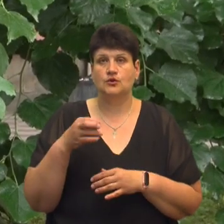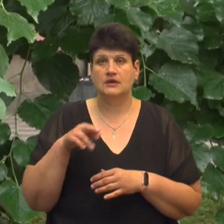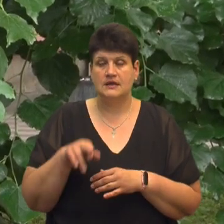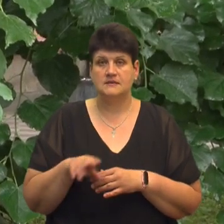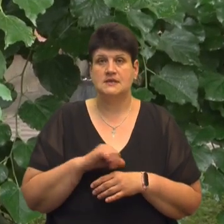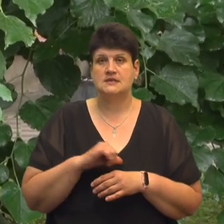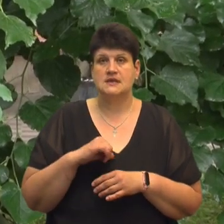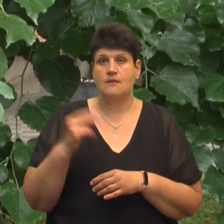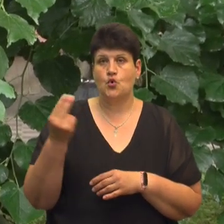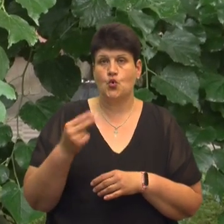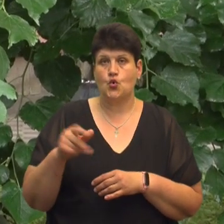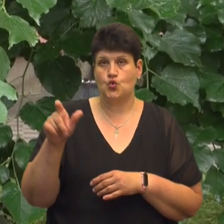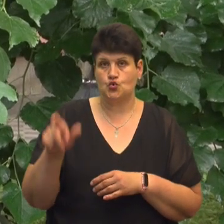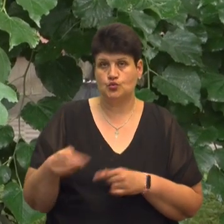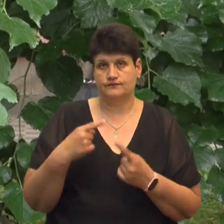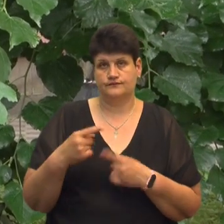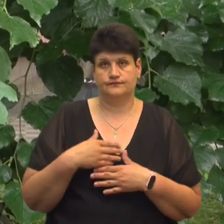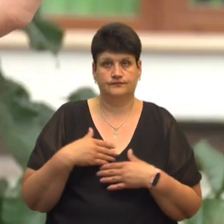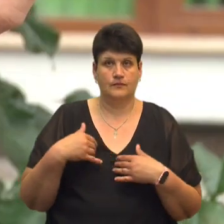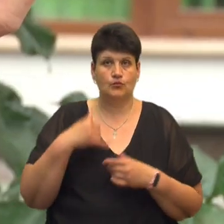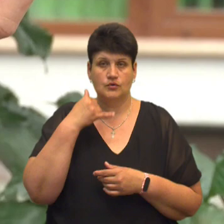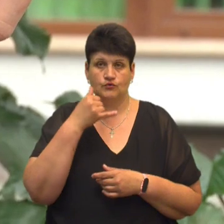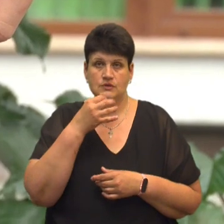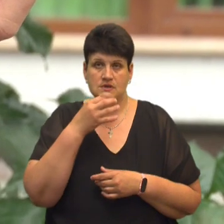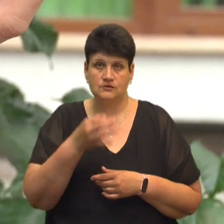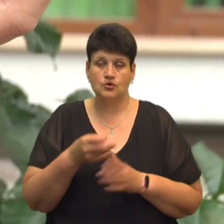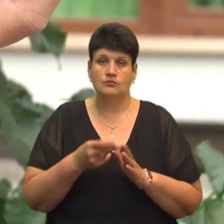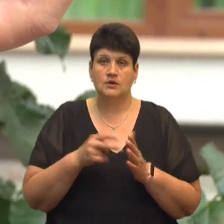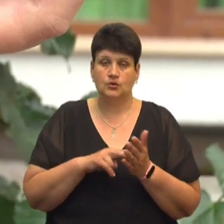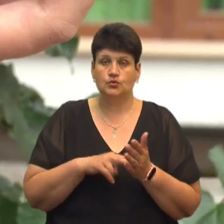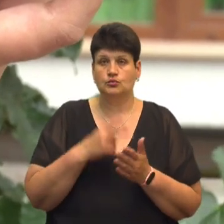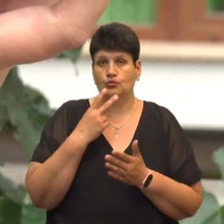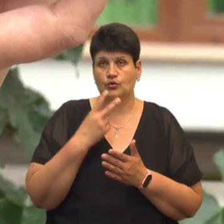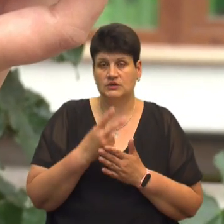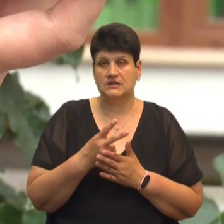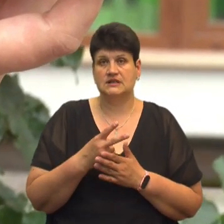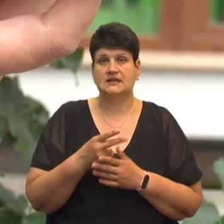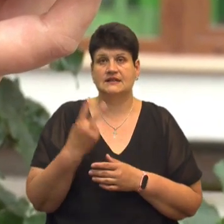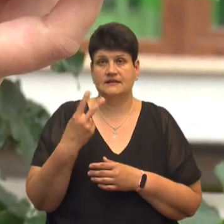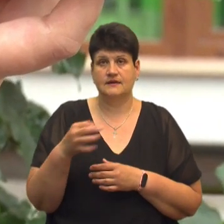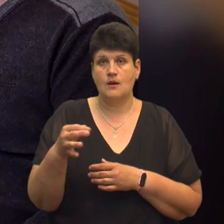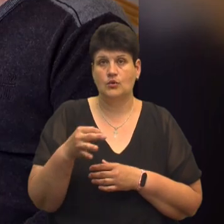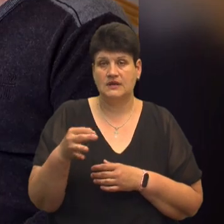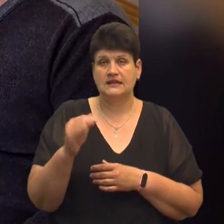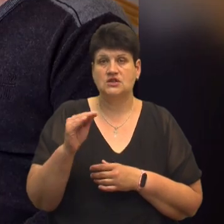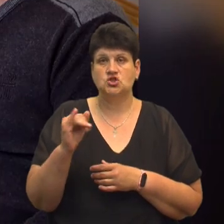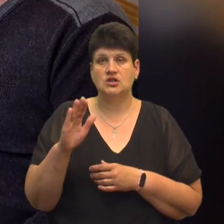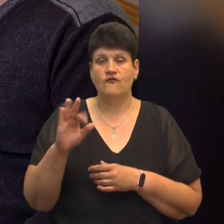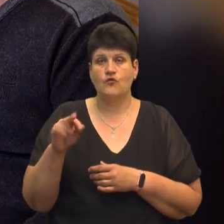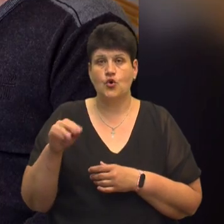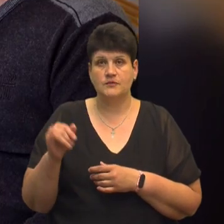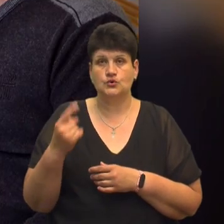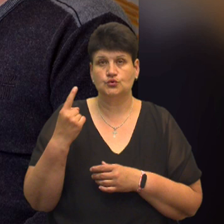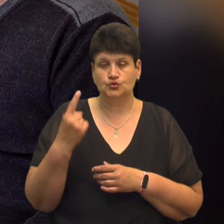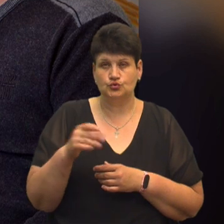камеру наразі спілкуватися не захотів. Телефоном розповів, що планує представити живопис, графіку та дві монети. Одну з них на міжнародному конкурсі «Монета